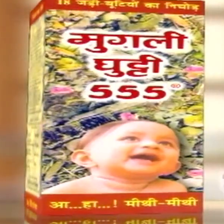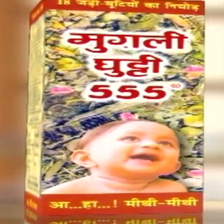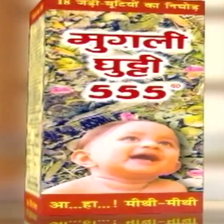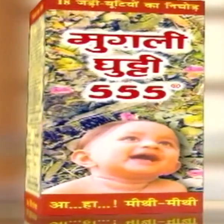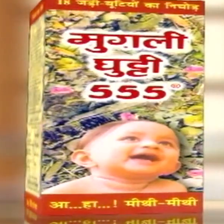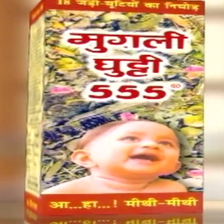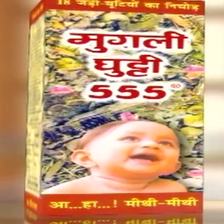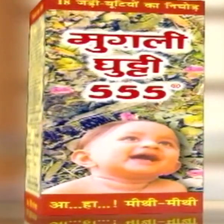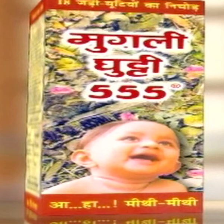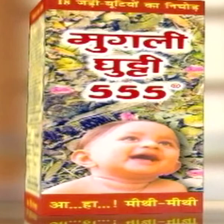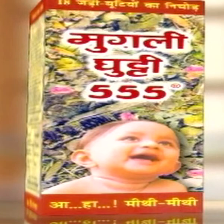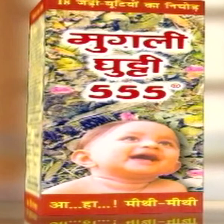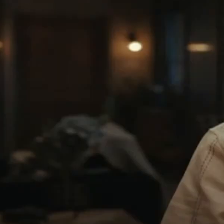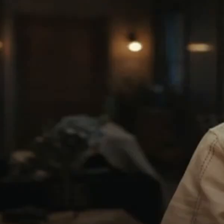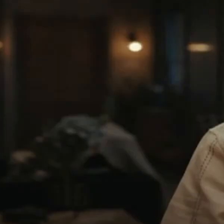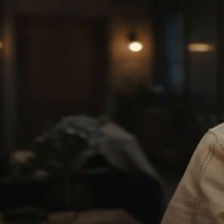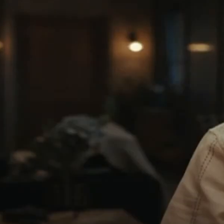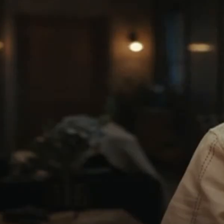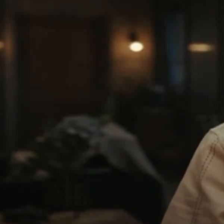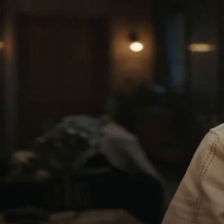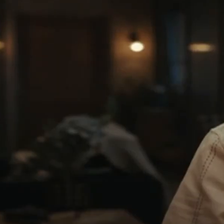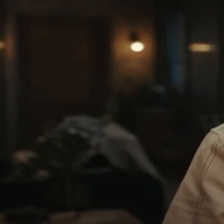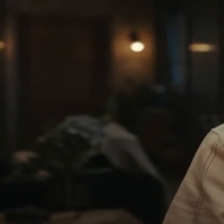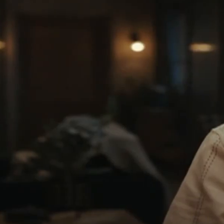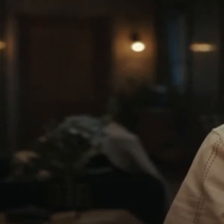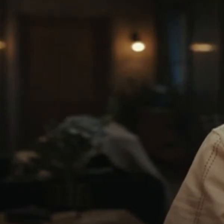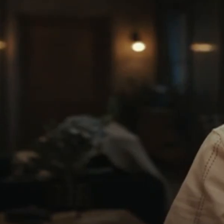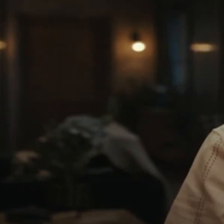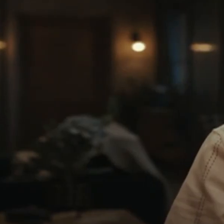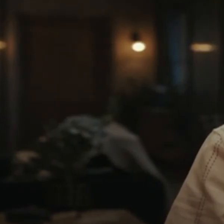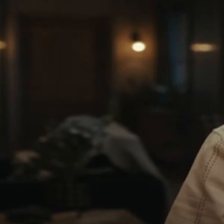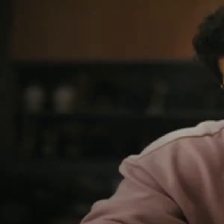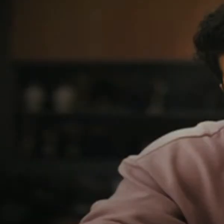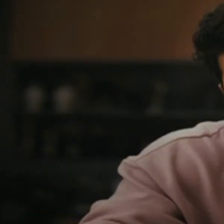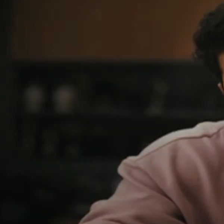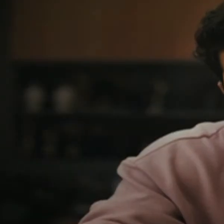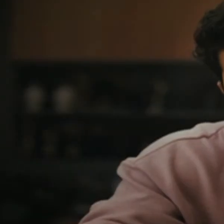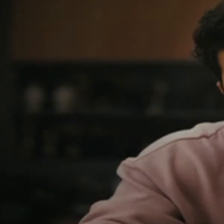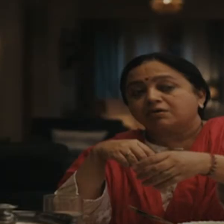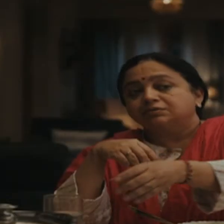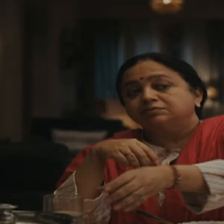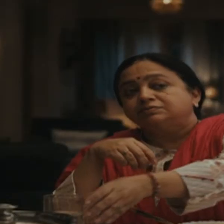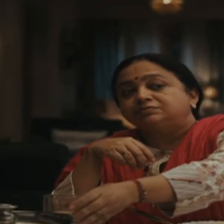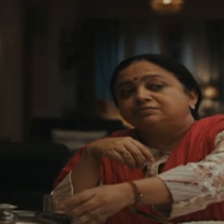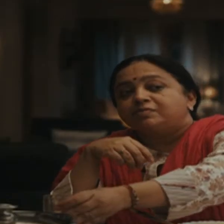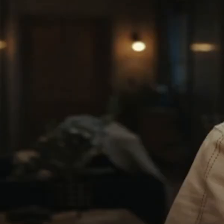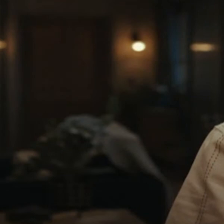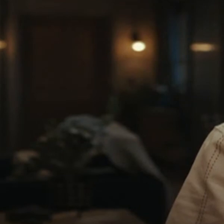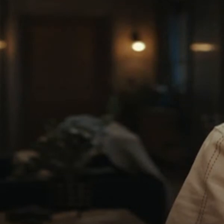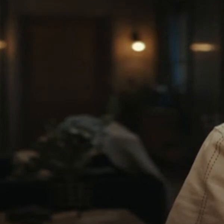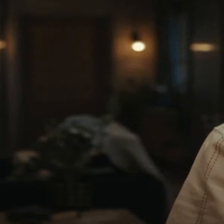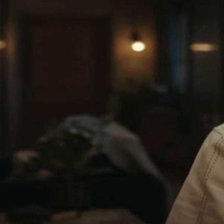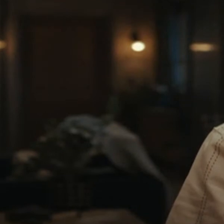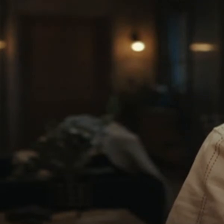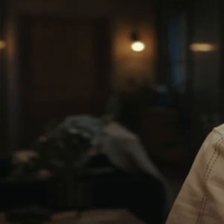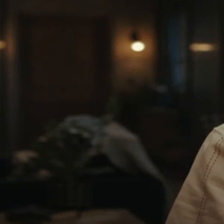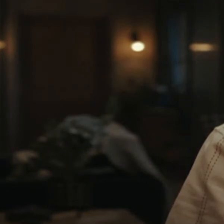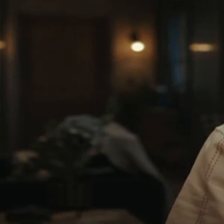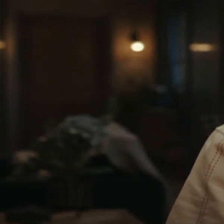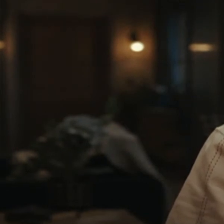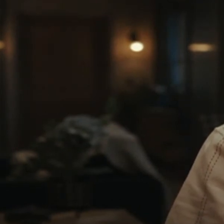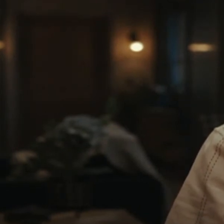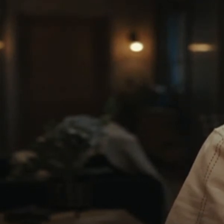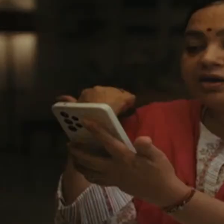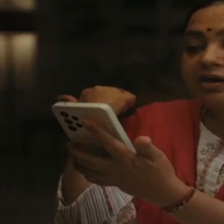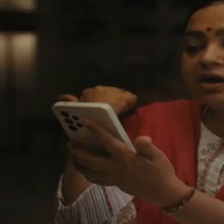हाँ हाँ मुठी रुकु शेयर मार्केट में इन्वेस्ट करें गैरंटेट रिटरंस से लाखों का मारे ये लिमिटेड ओफर सिर्फ